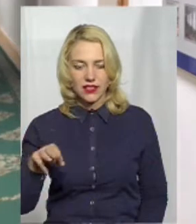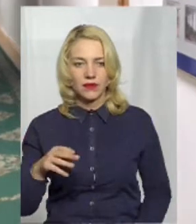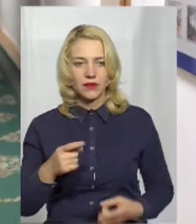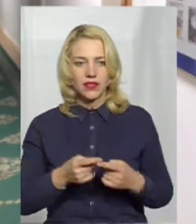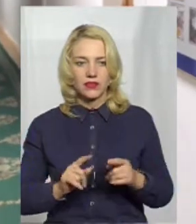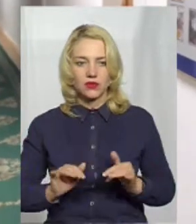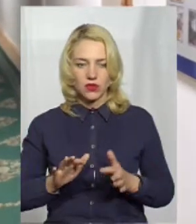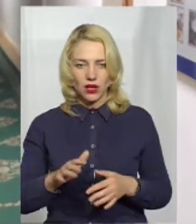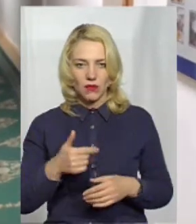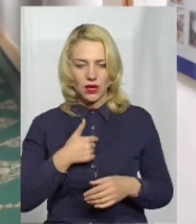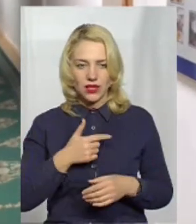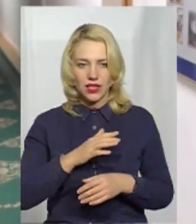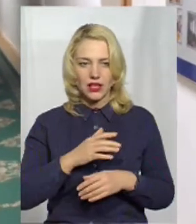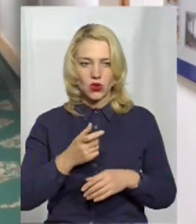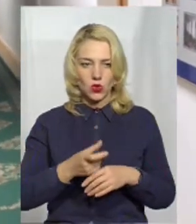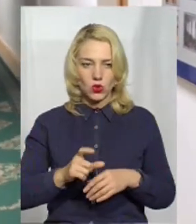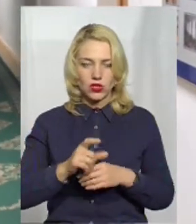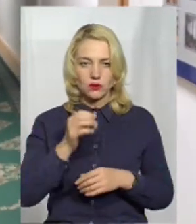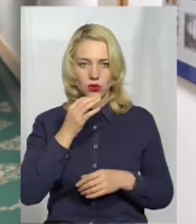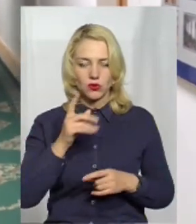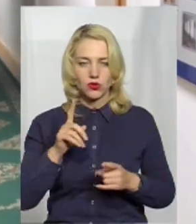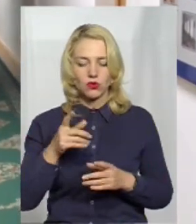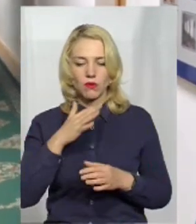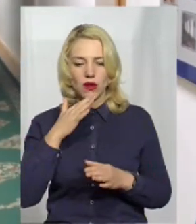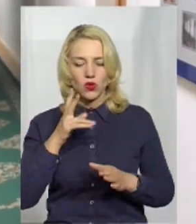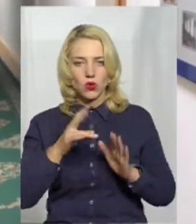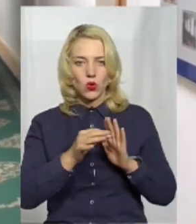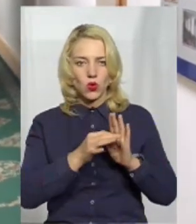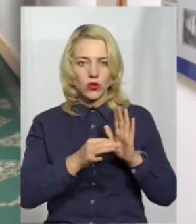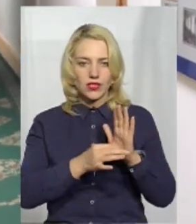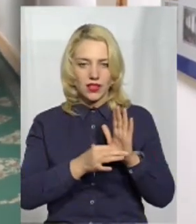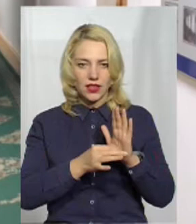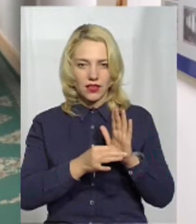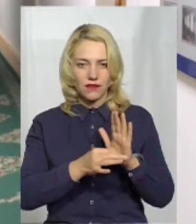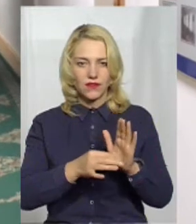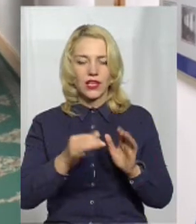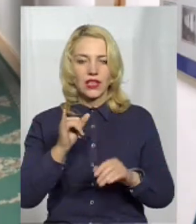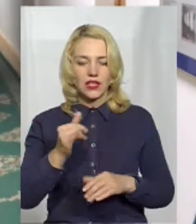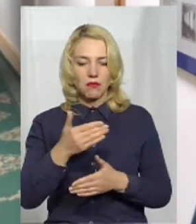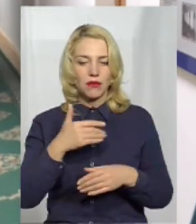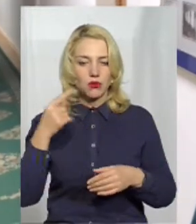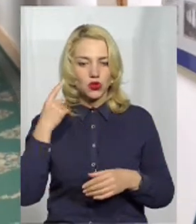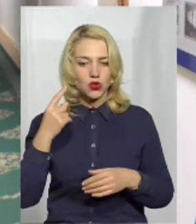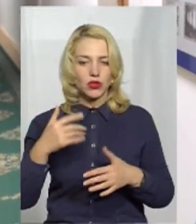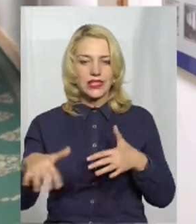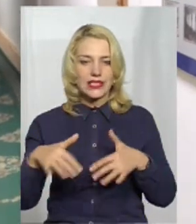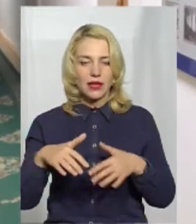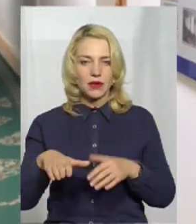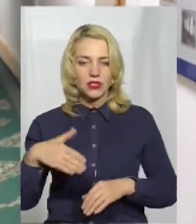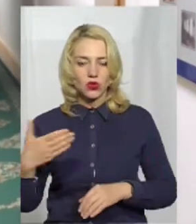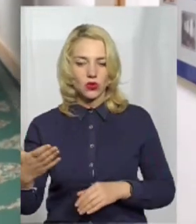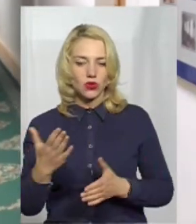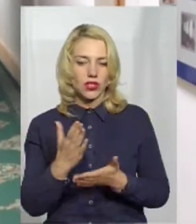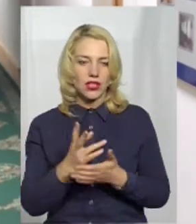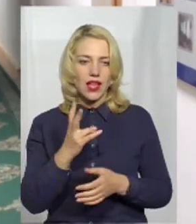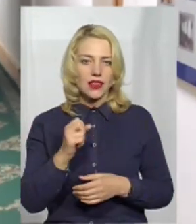цьому заході мені дуже сподобалося, тому що багато хто оцінив. Ми почули, які є у нас слабкі сторони, є над чим